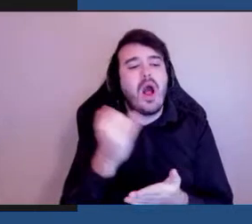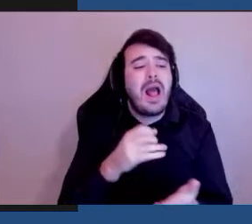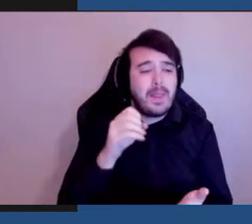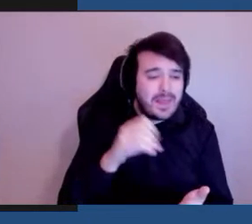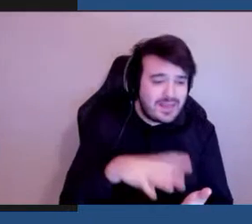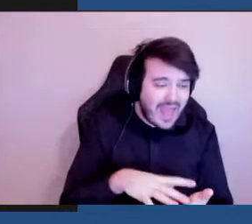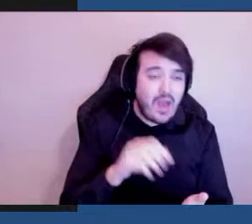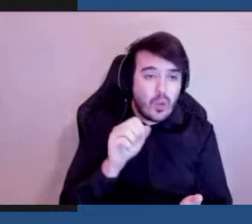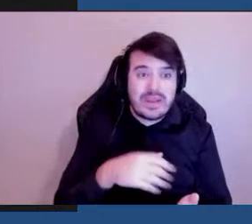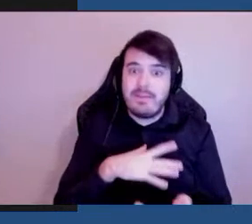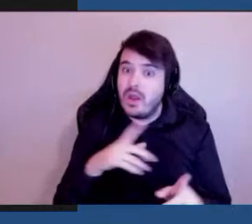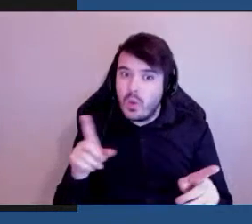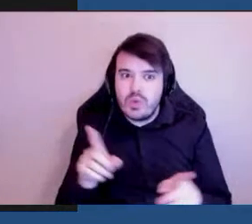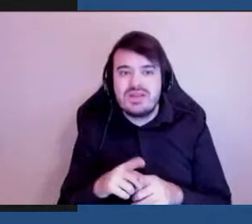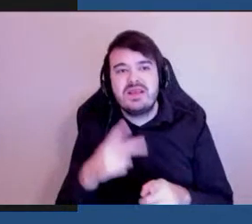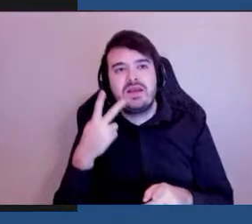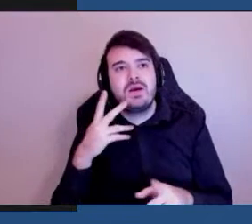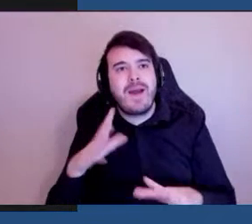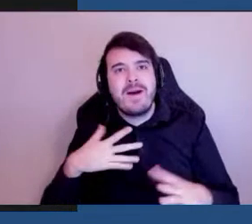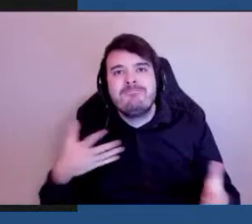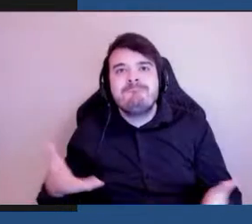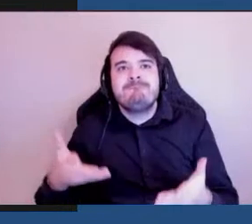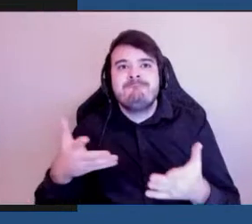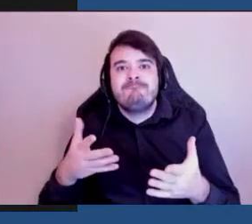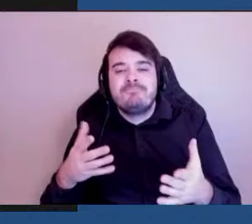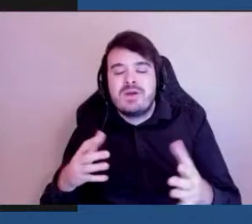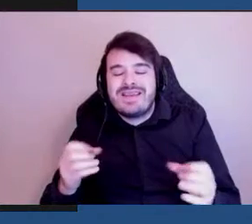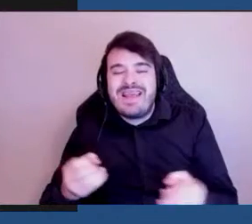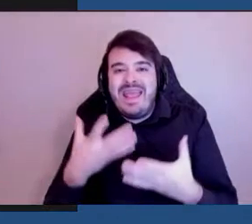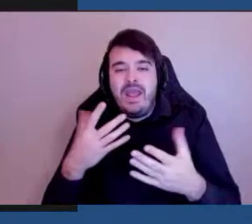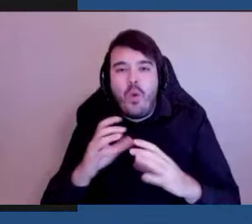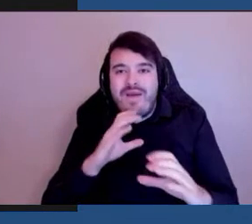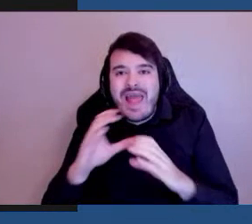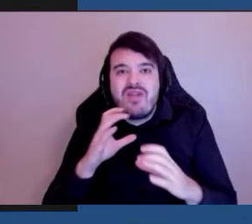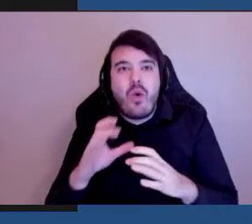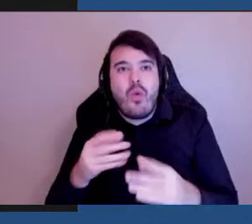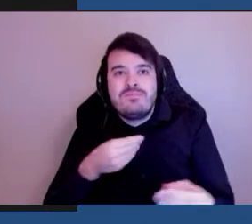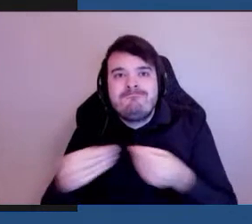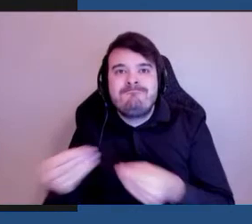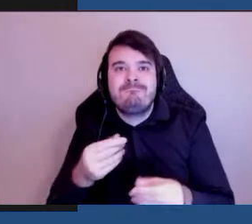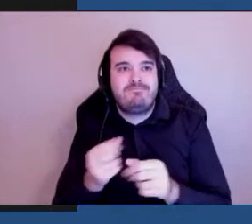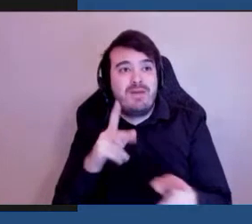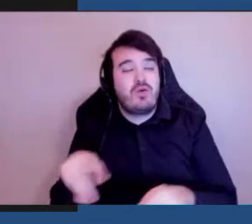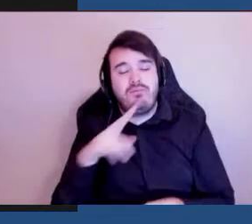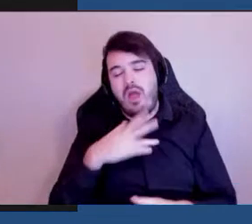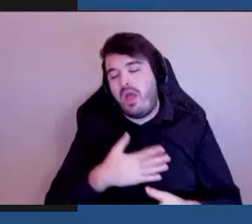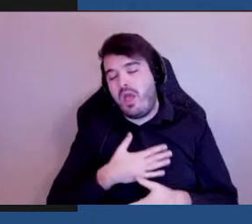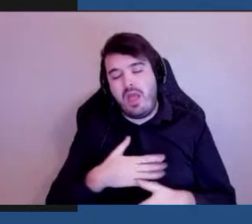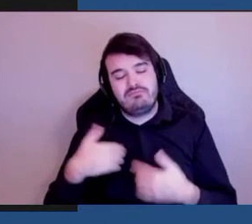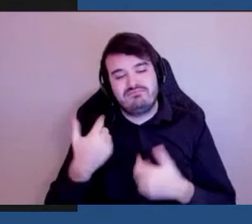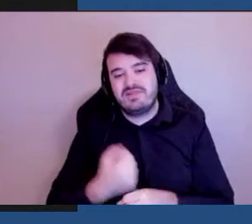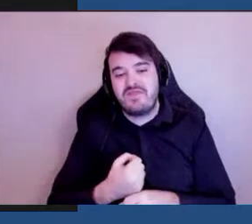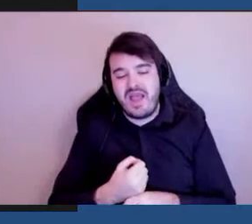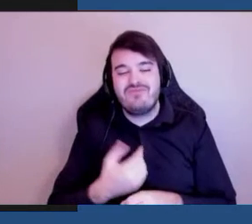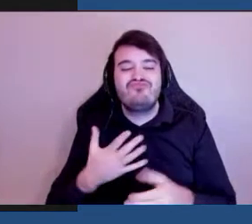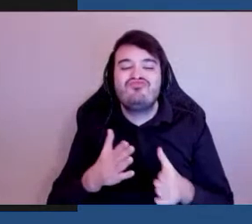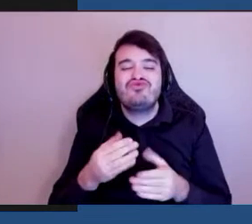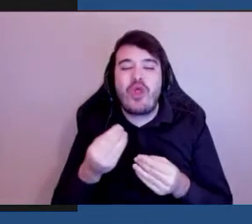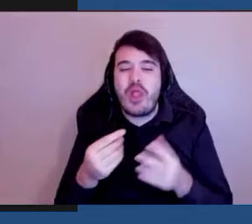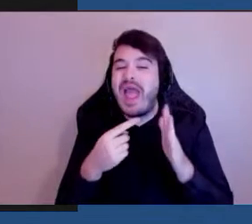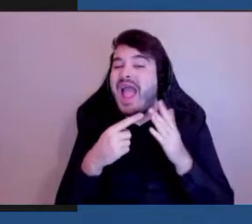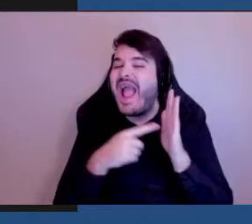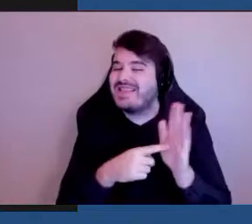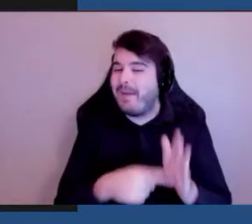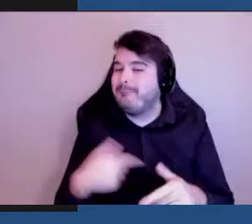'engendrer des conversations avec les gens. Ça a été très agréable. Alors, voici quelques petits exemples